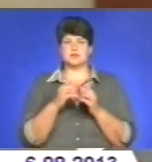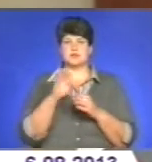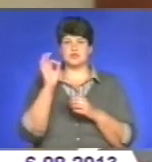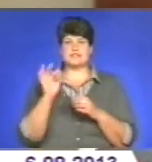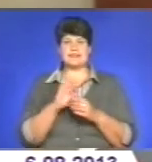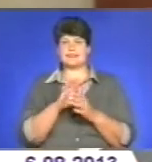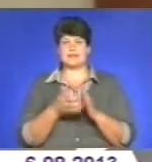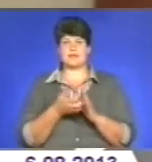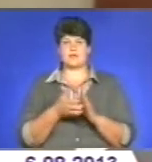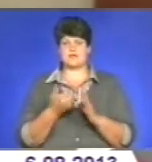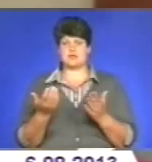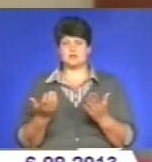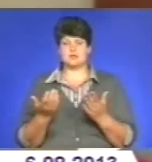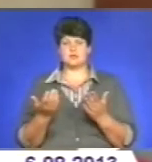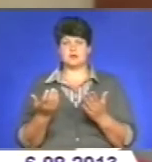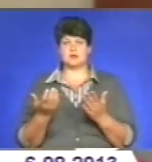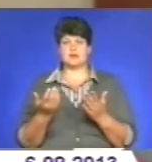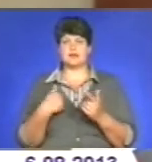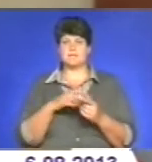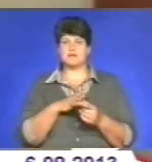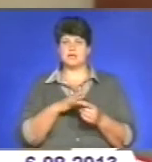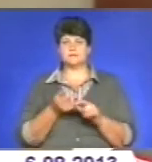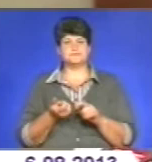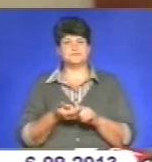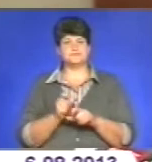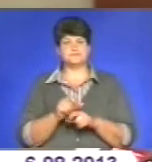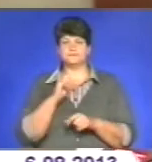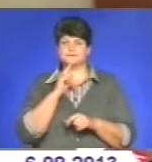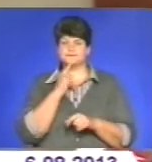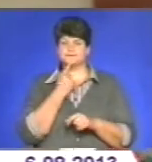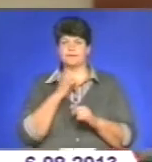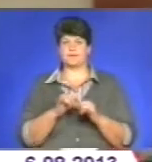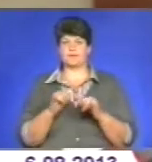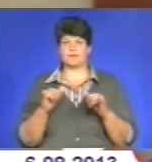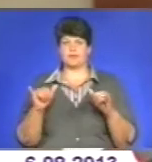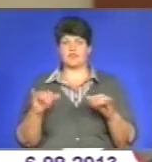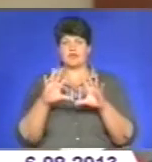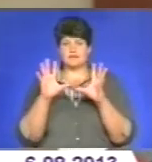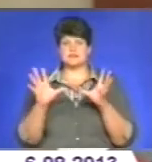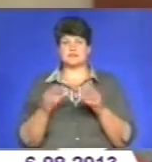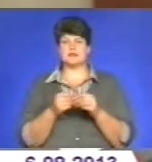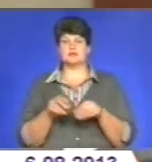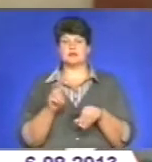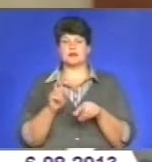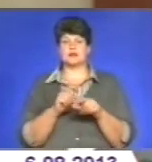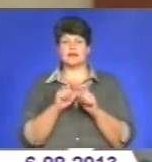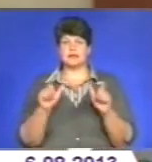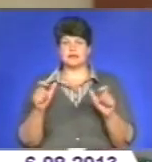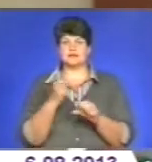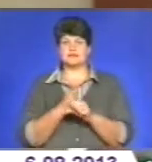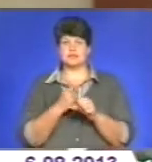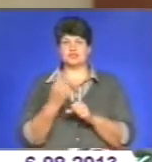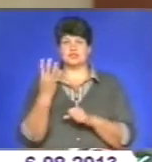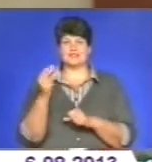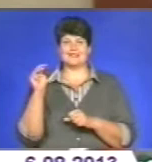фінансували, і нам було доволі складно динамічно розвиватися. В цілому клініка в цьому році зробить 4 тисячі